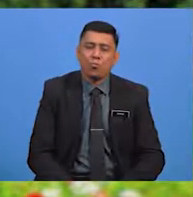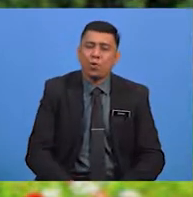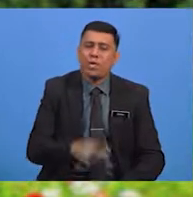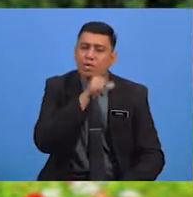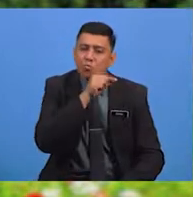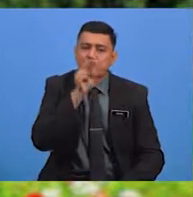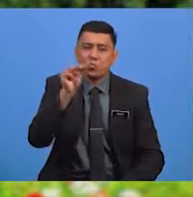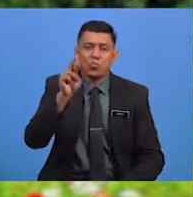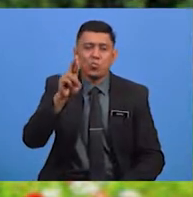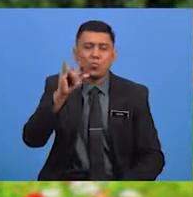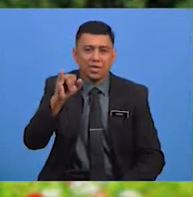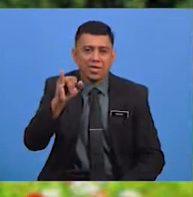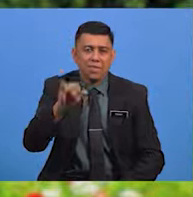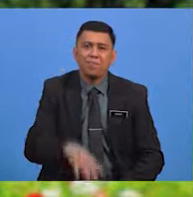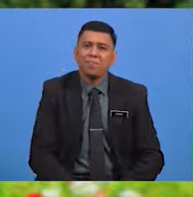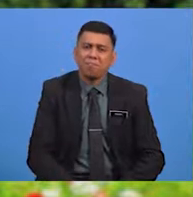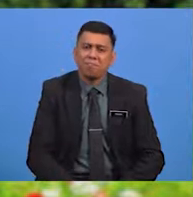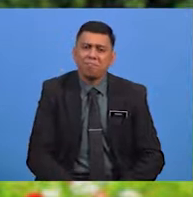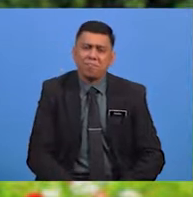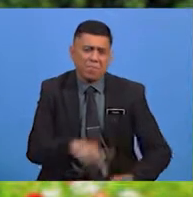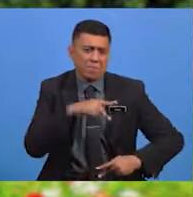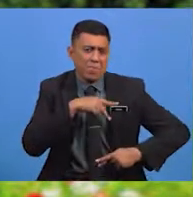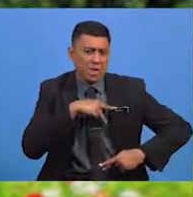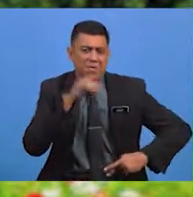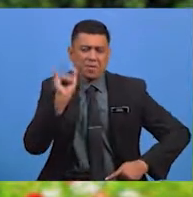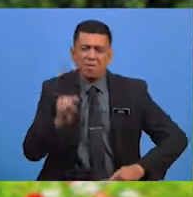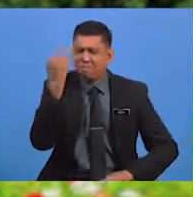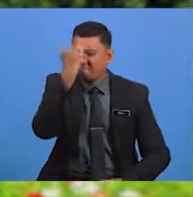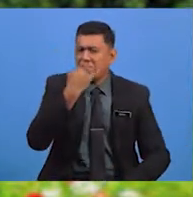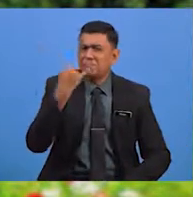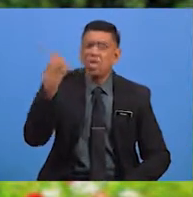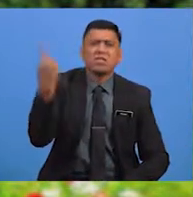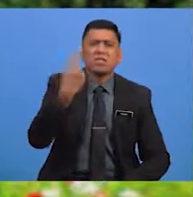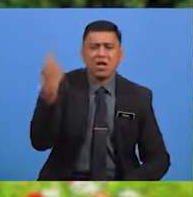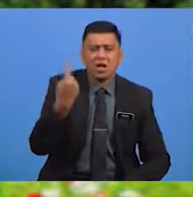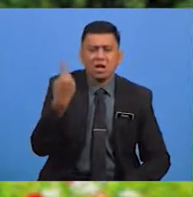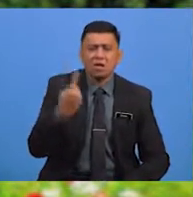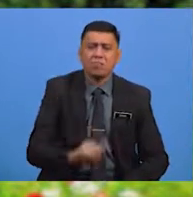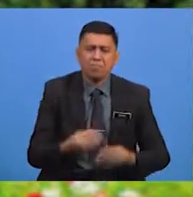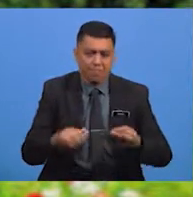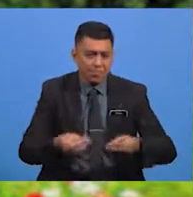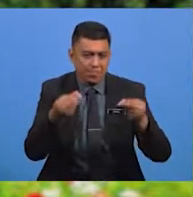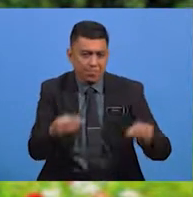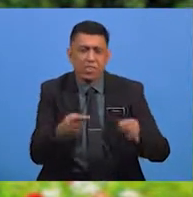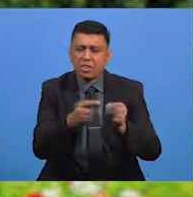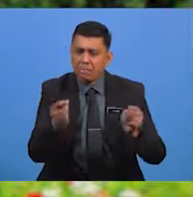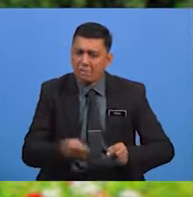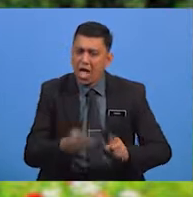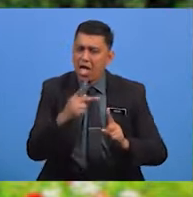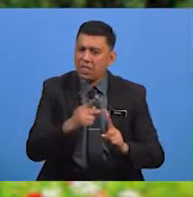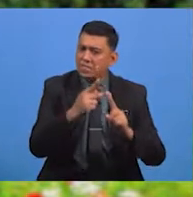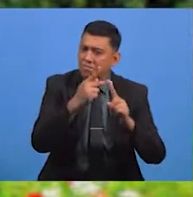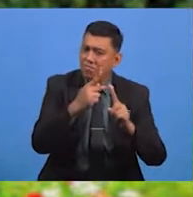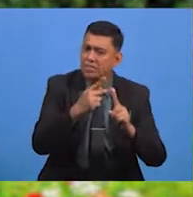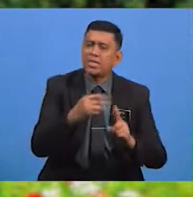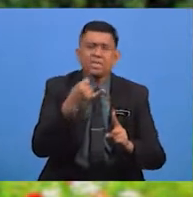mempunyai persona yang indah dan seringkali Burung Nuri ini diberi tempat yang khusus dan